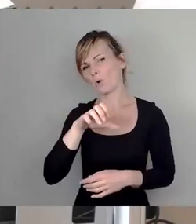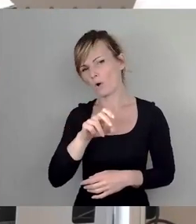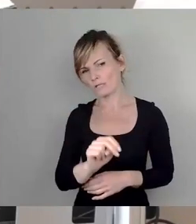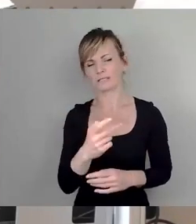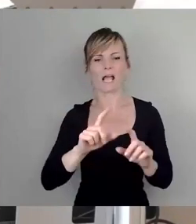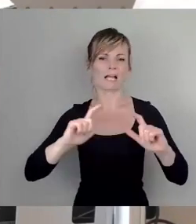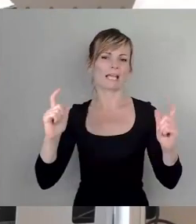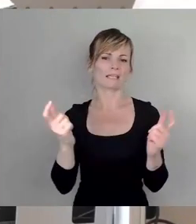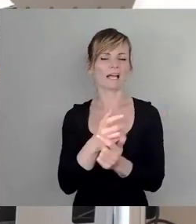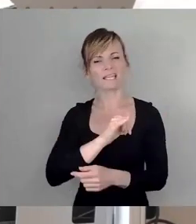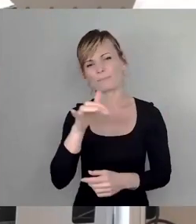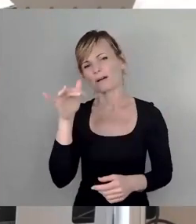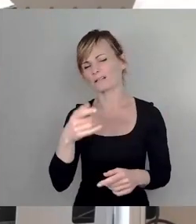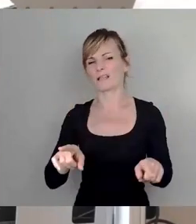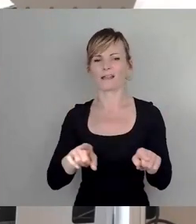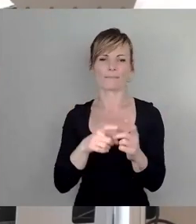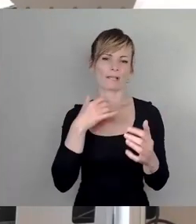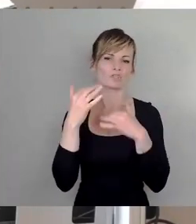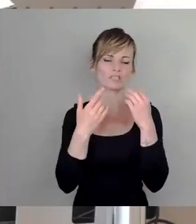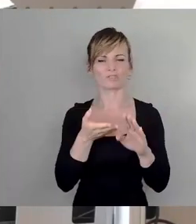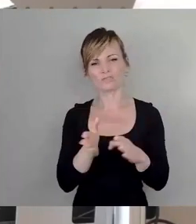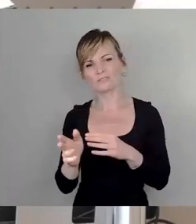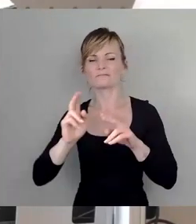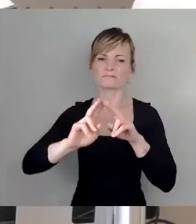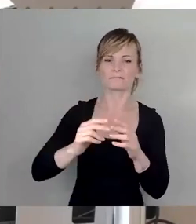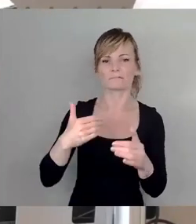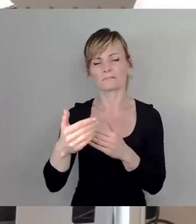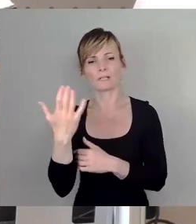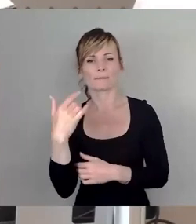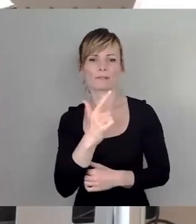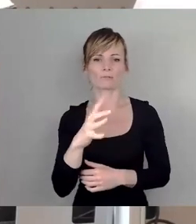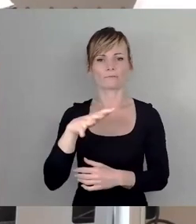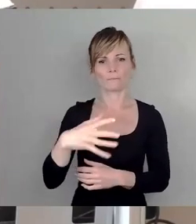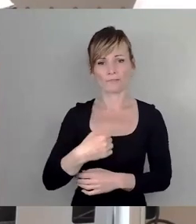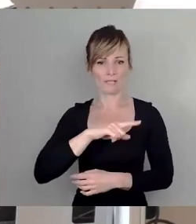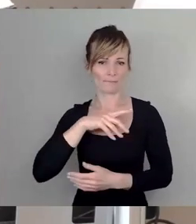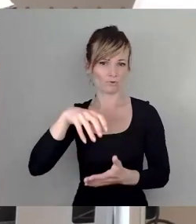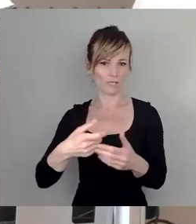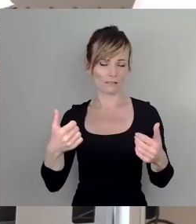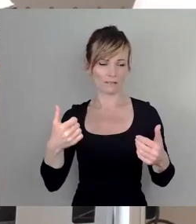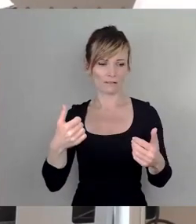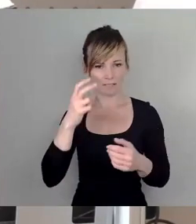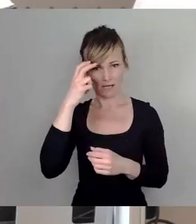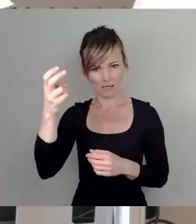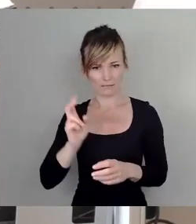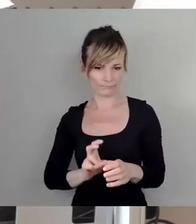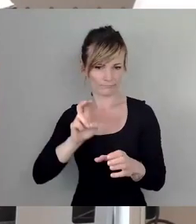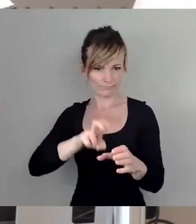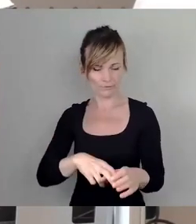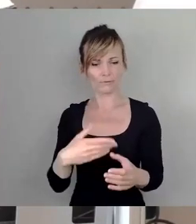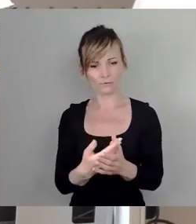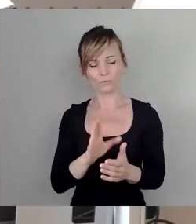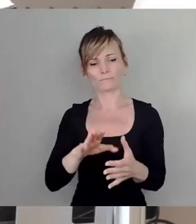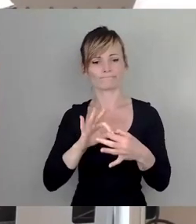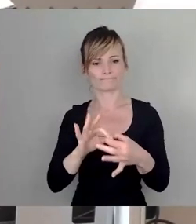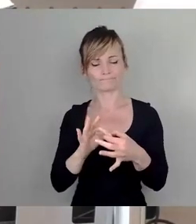Als ich 2015 als Stadtrat verpflichtet worden bin und die Aufgabe des sportpolitischen Sprechers meiner Fraktion übernommen habe, wurde ich